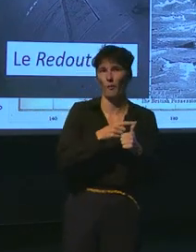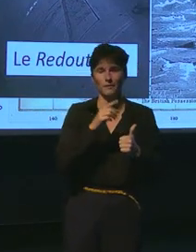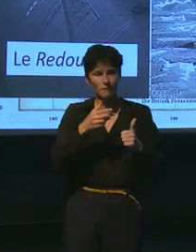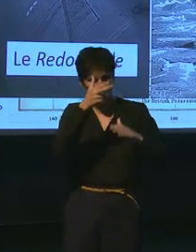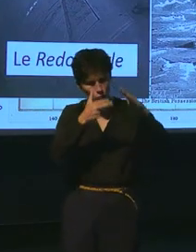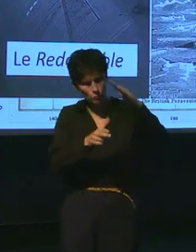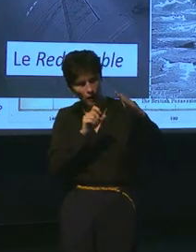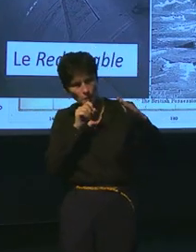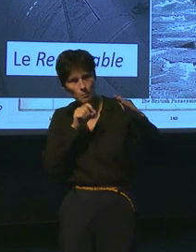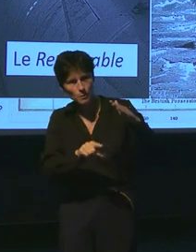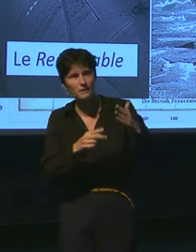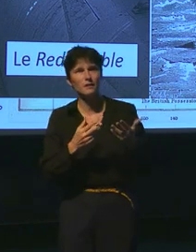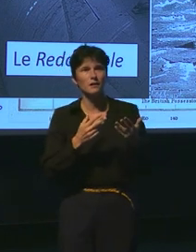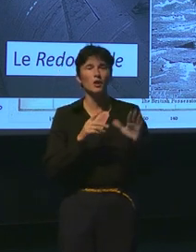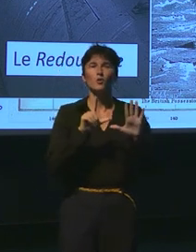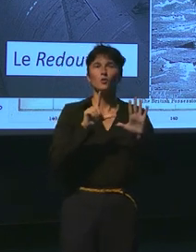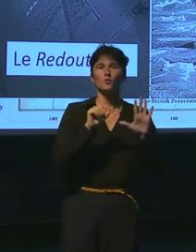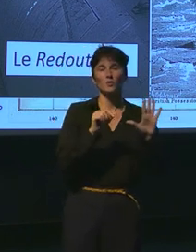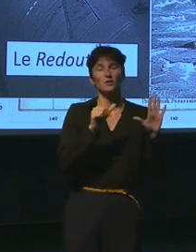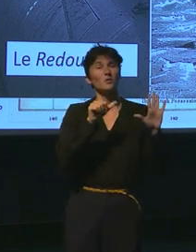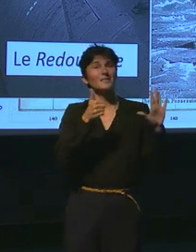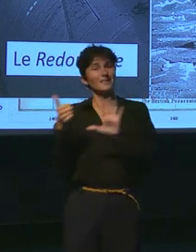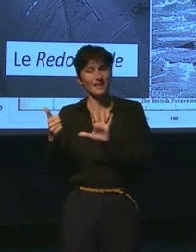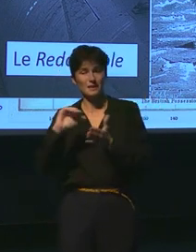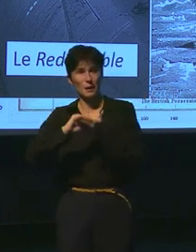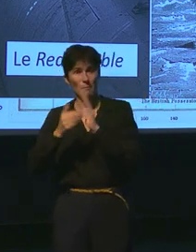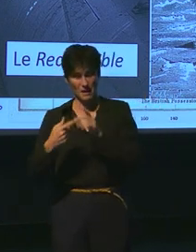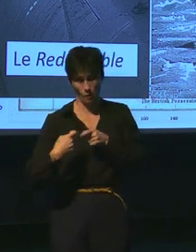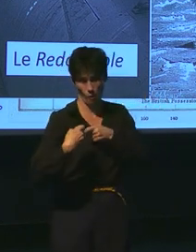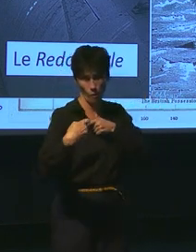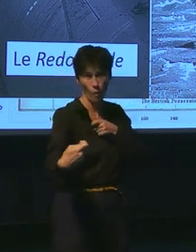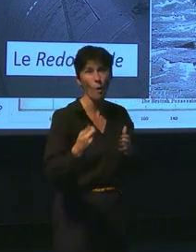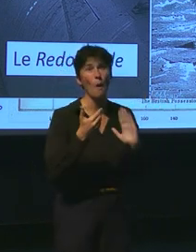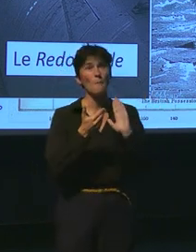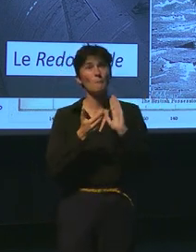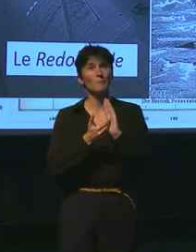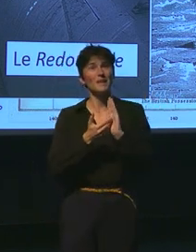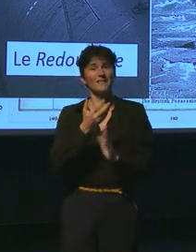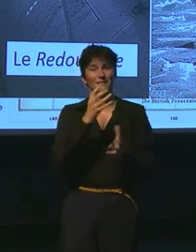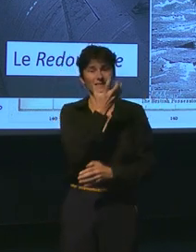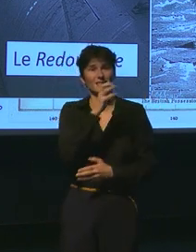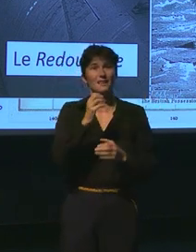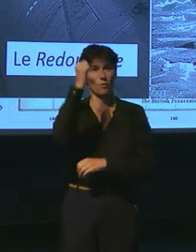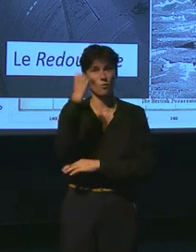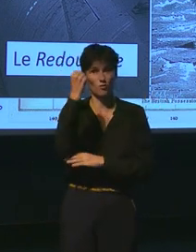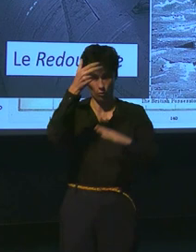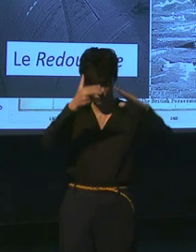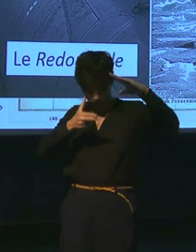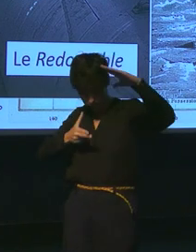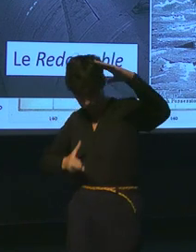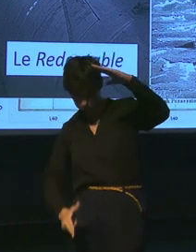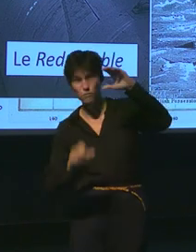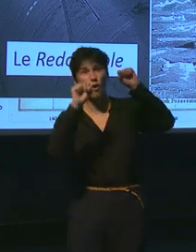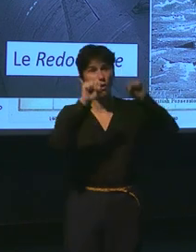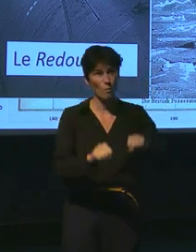Verne, 76 mètres de long, 1500 tonnes de plongée. On dirait qu'il est un peu analogue